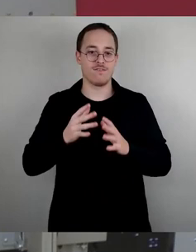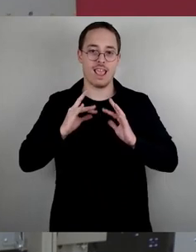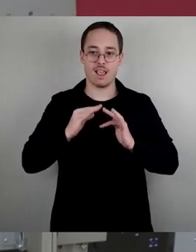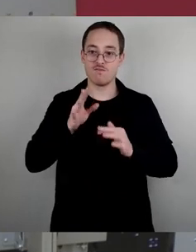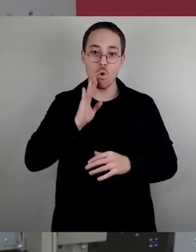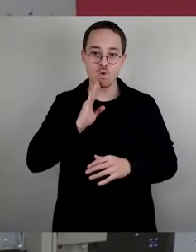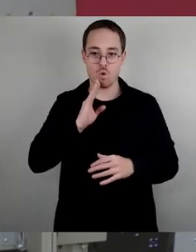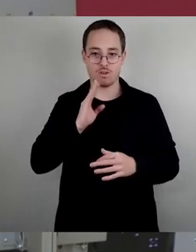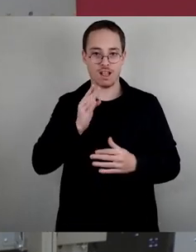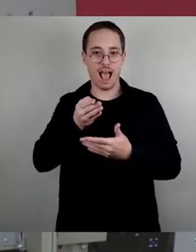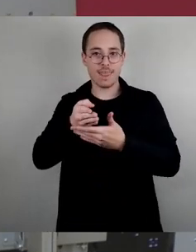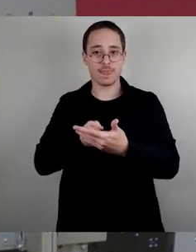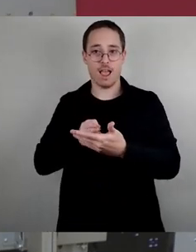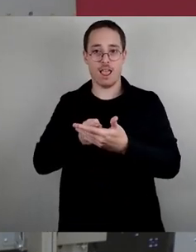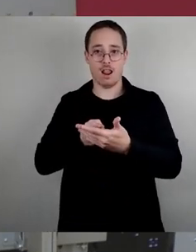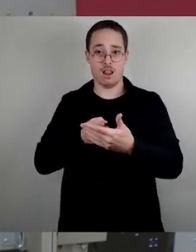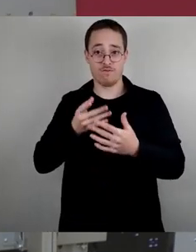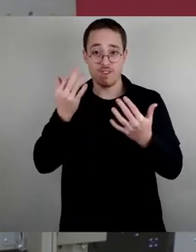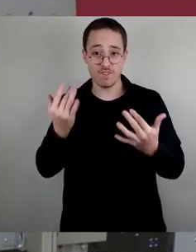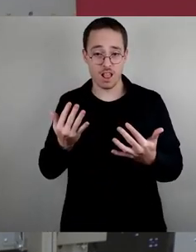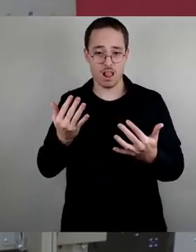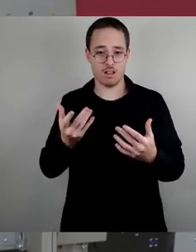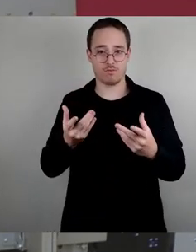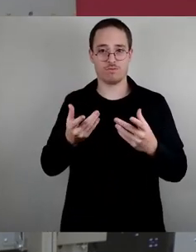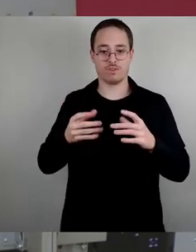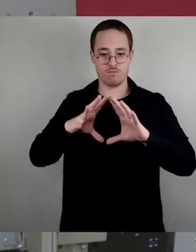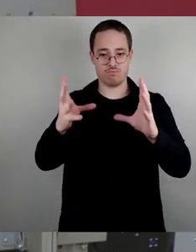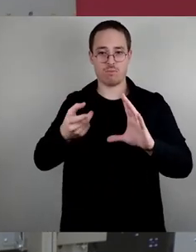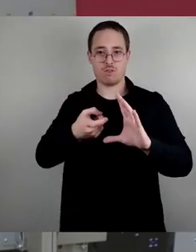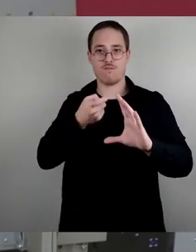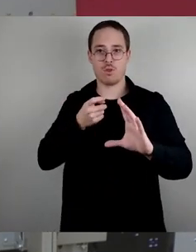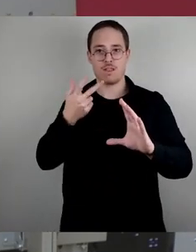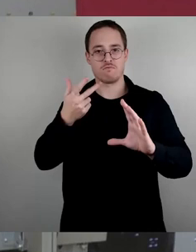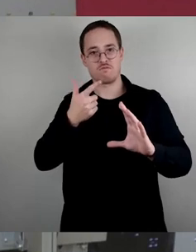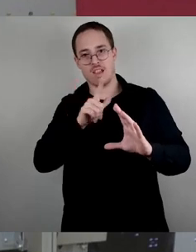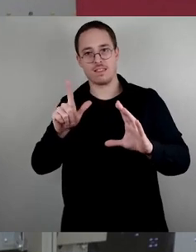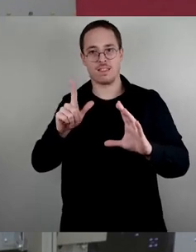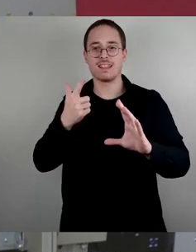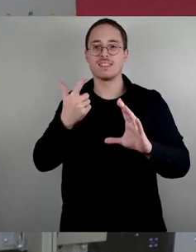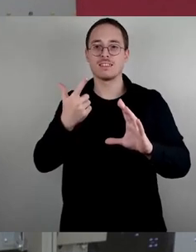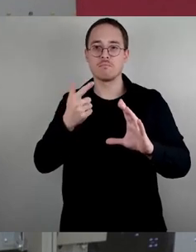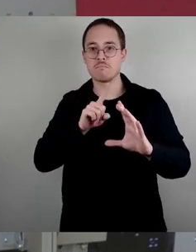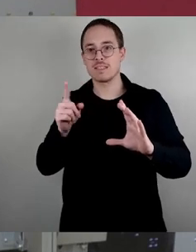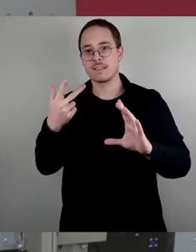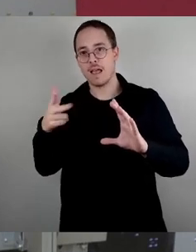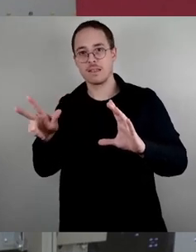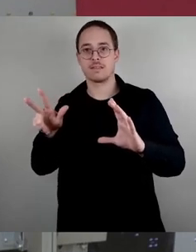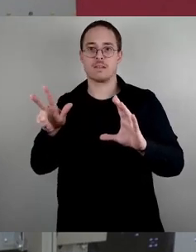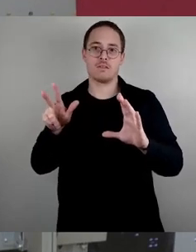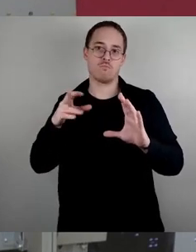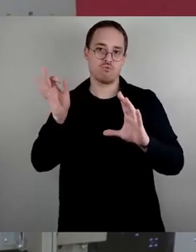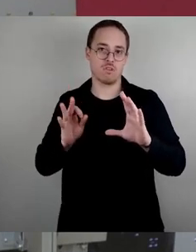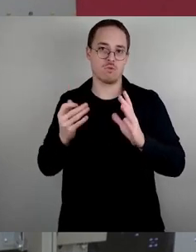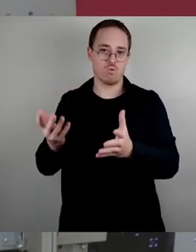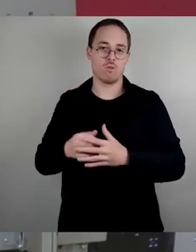Ich habe selber gesprochen mit dem Ferienwohnungbetreiber in Dresden, und der sagt mir, so eine Wohnung, so eine Mietwohnung, wenn ich die als